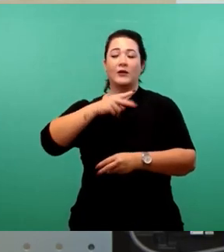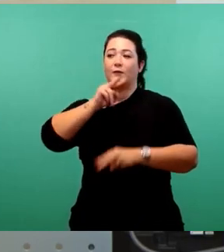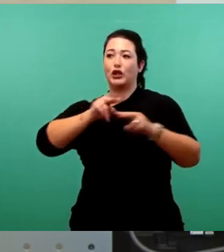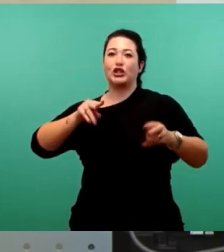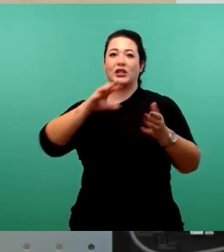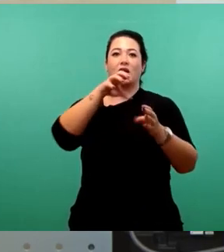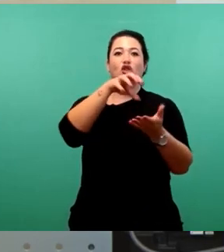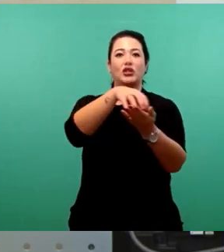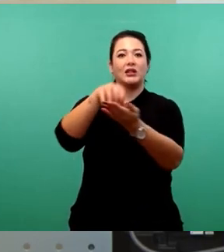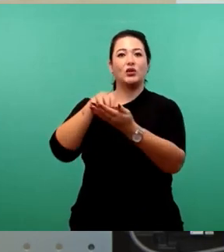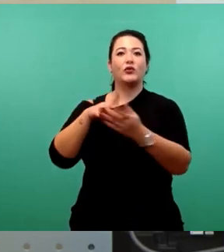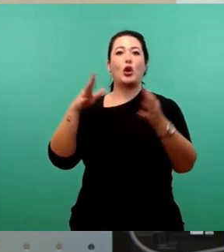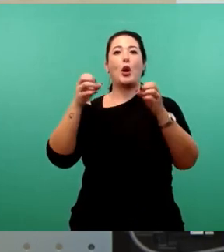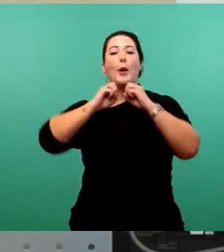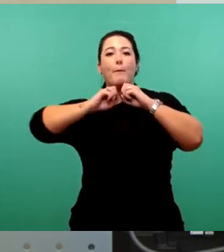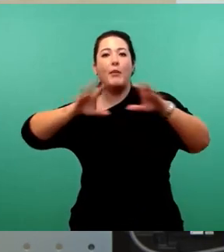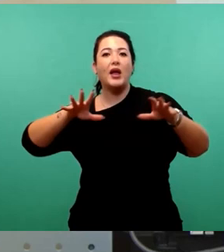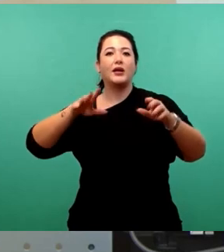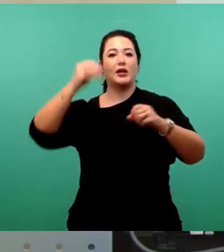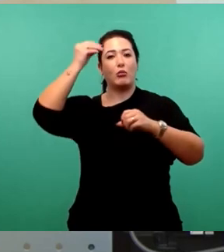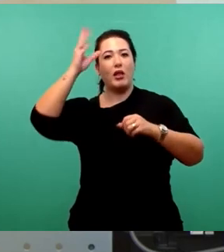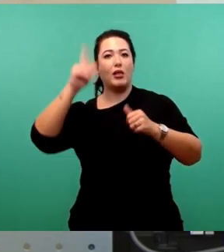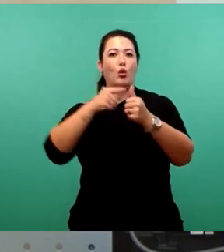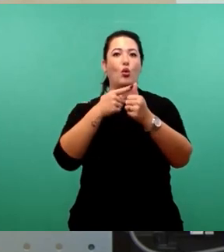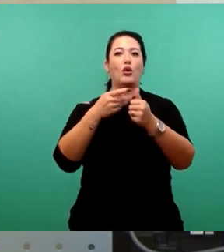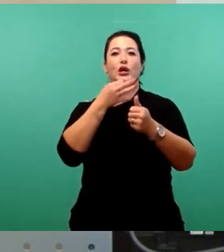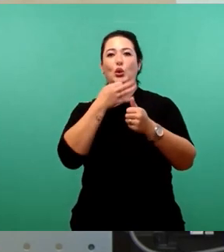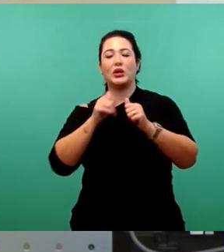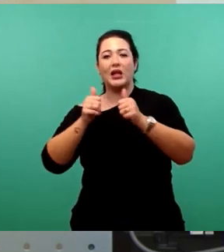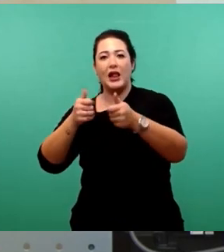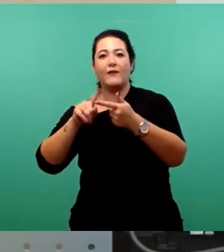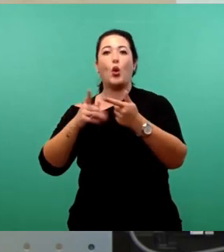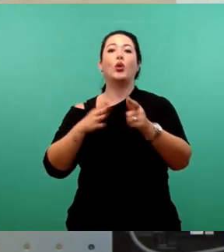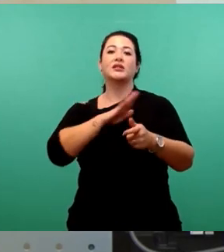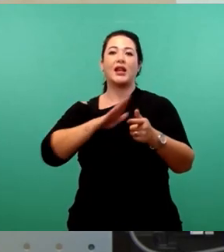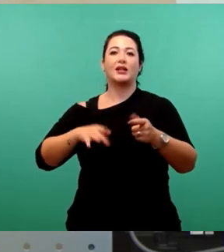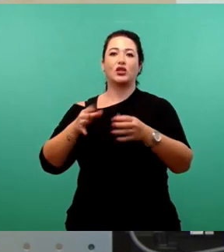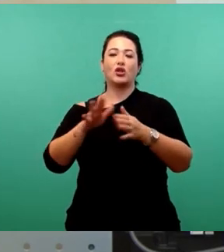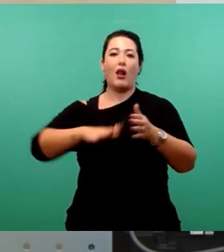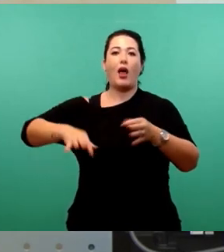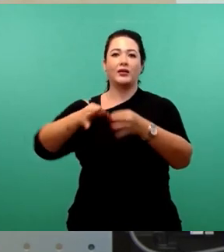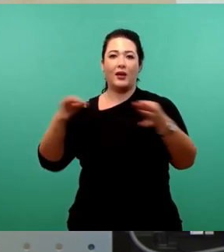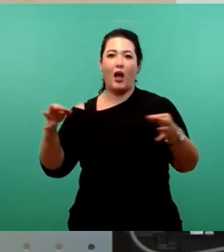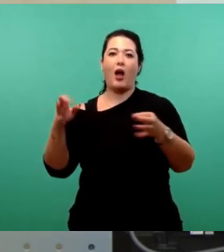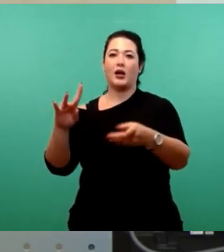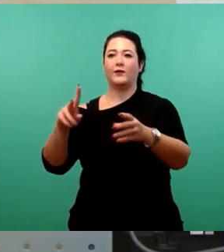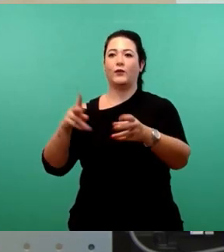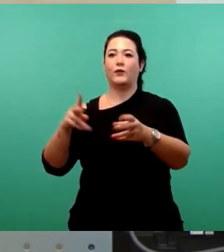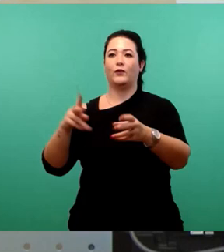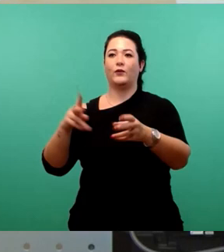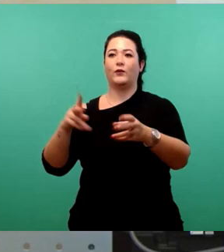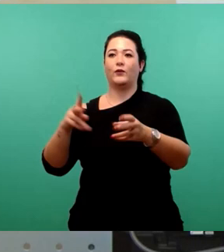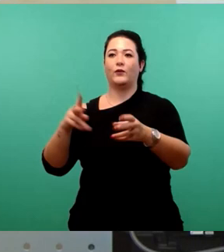Medienbildung, Jugendhilfe und auch im Sächsischen Landtag gewirkt und habe dann